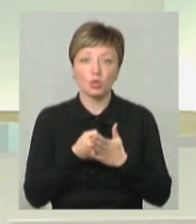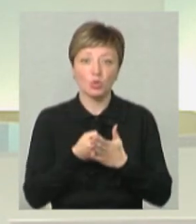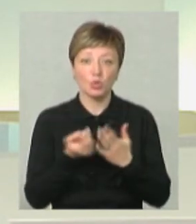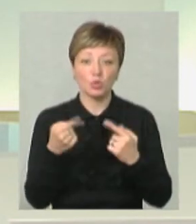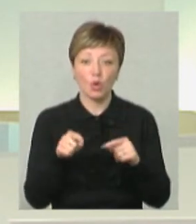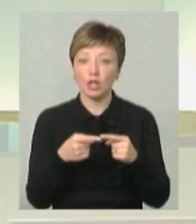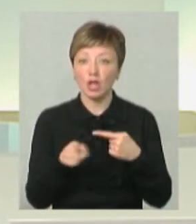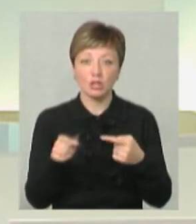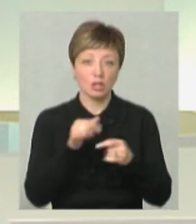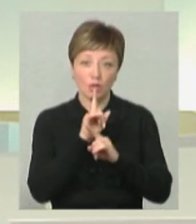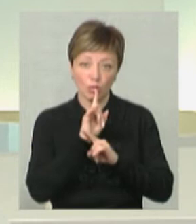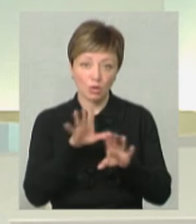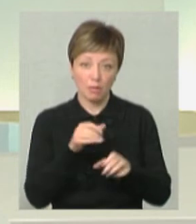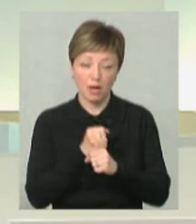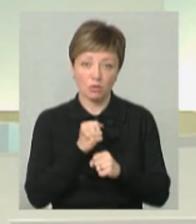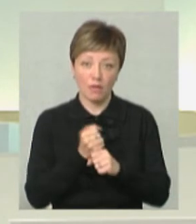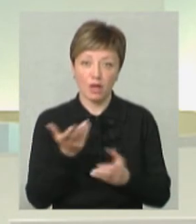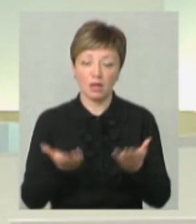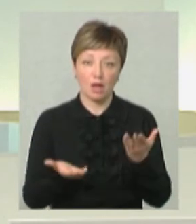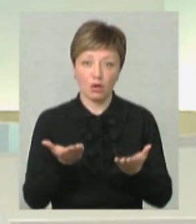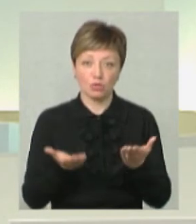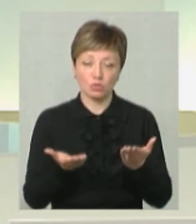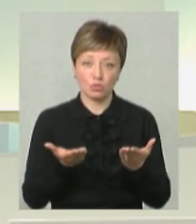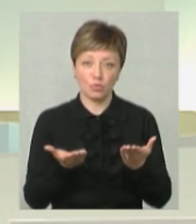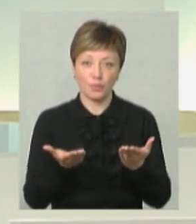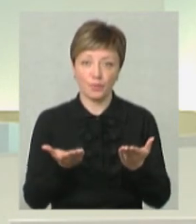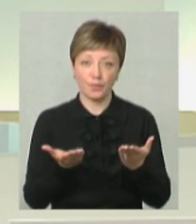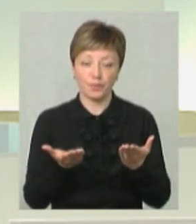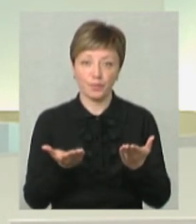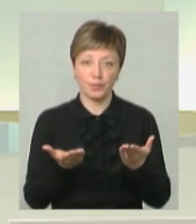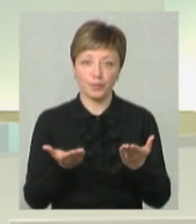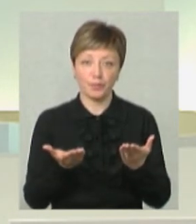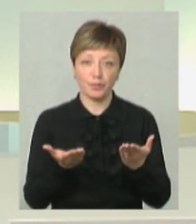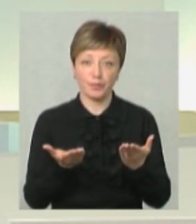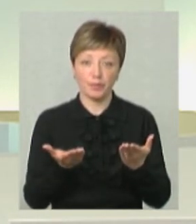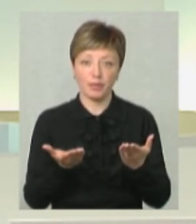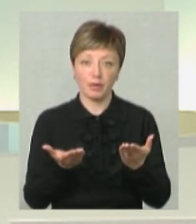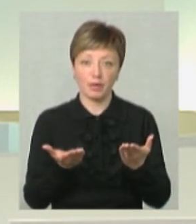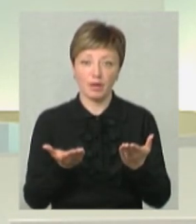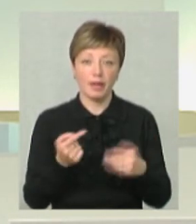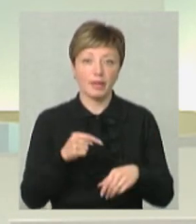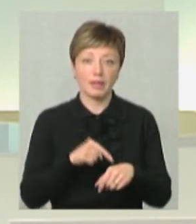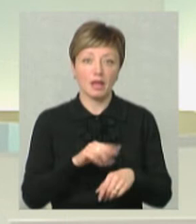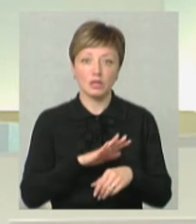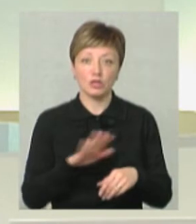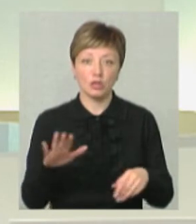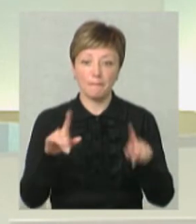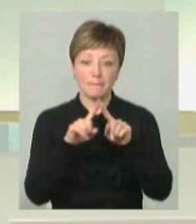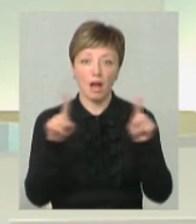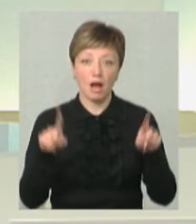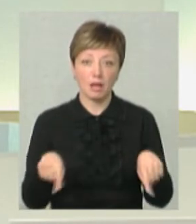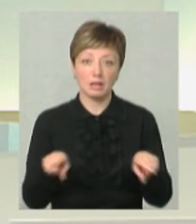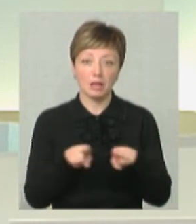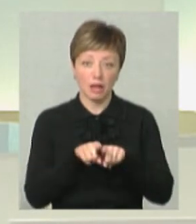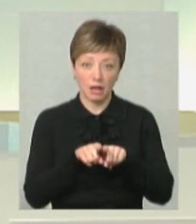Іначе воно просто не буде працювати, якщо воно, ну, як би, не зачепить. Бо плакат-то він такий